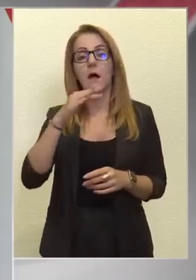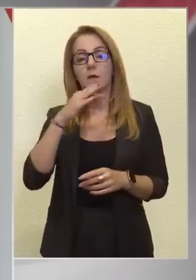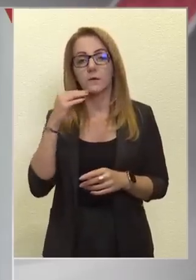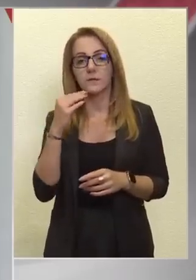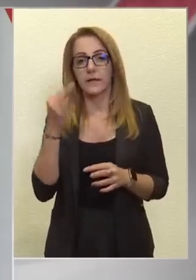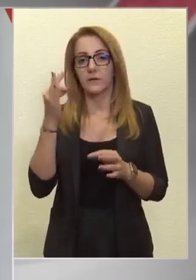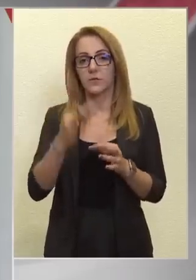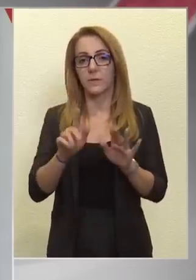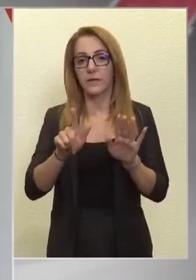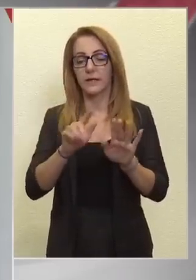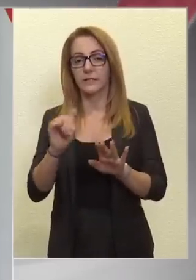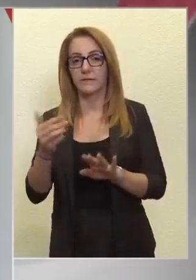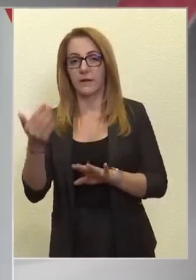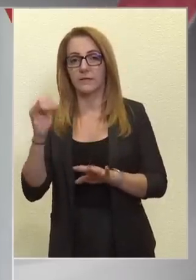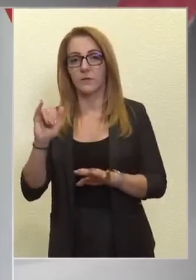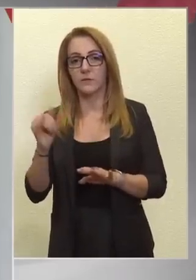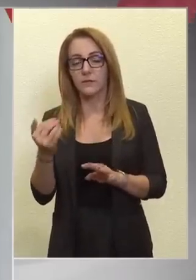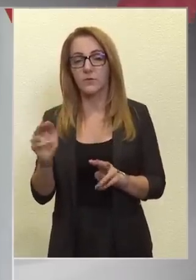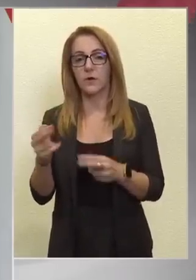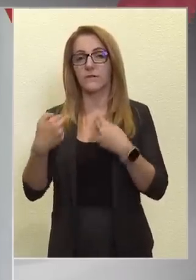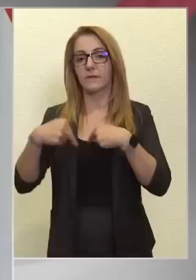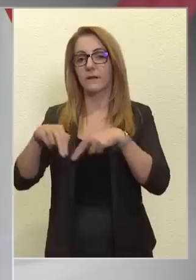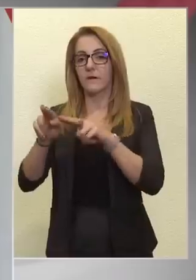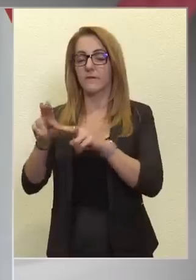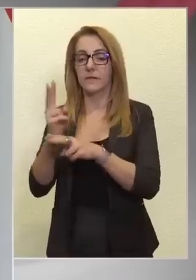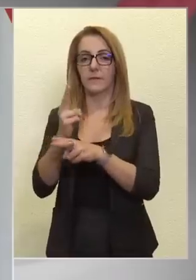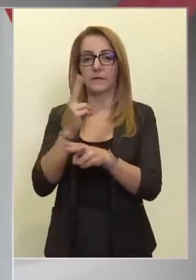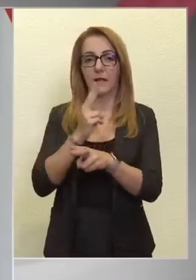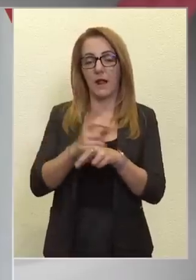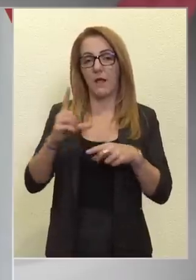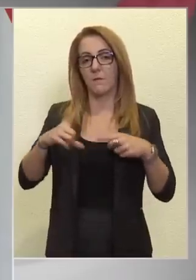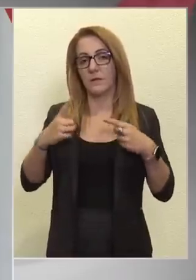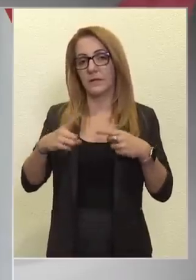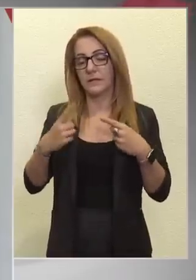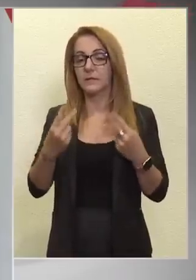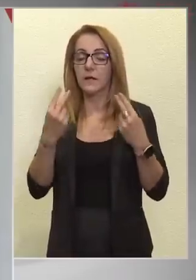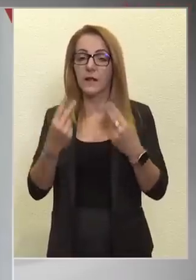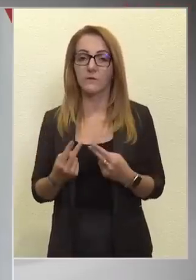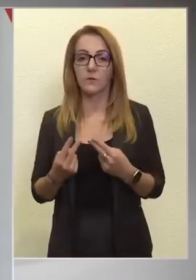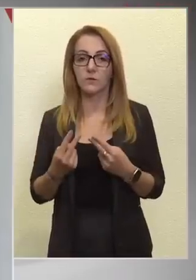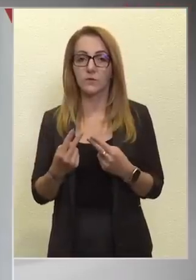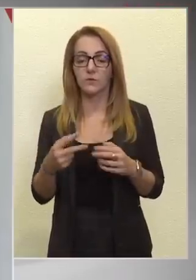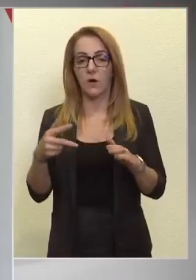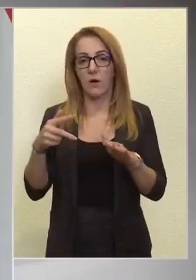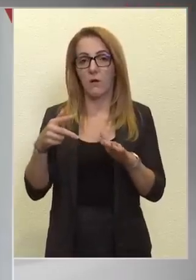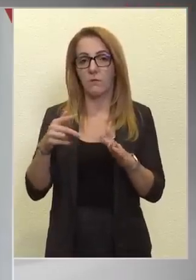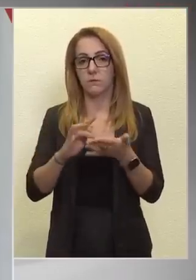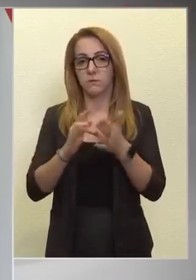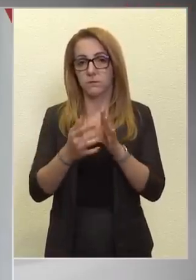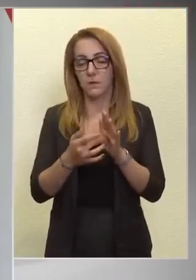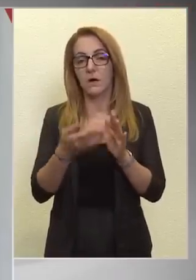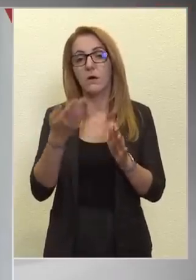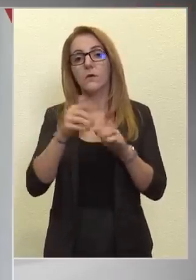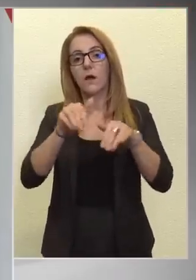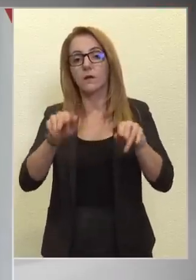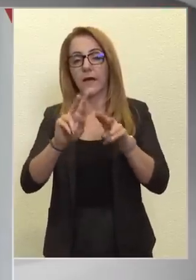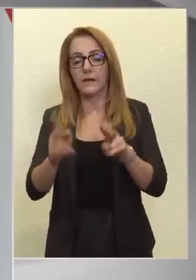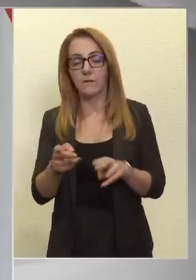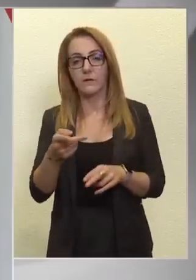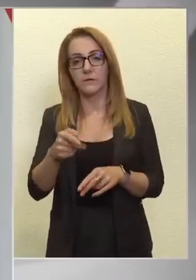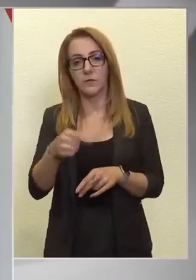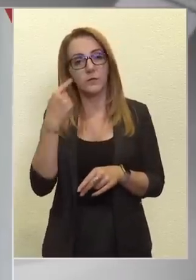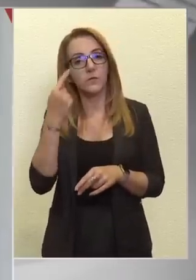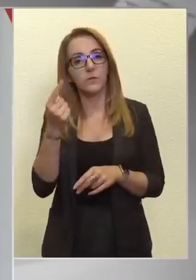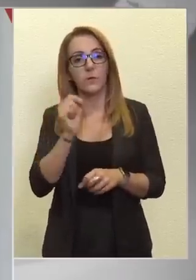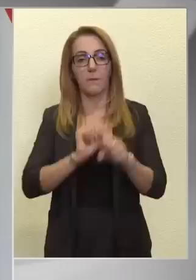is arra hívták fel a figyelmet, hogy egy állami létnek az egyik legfontosabb attribútum az az, hogy van határa és határokat képesek vagyunk